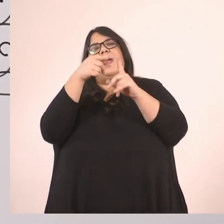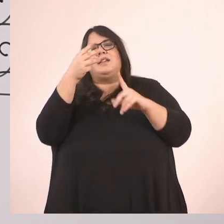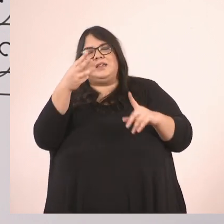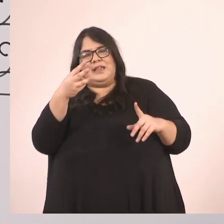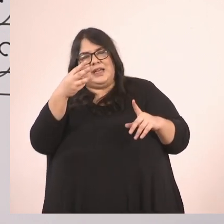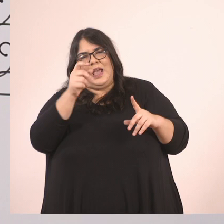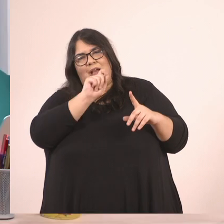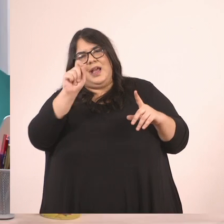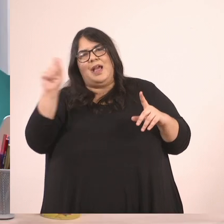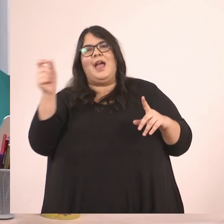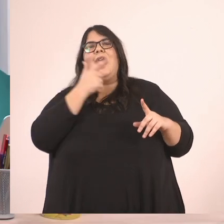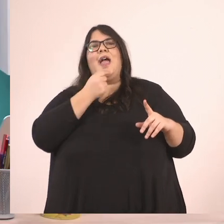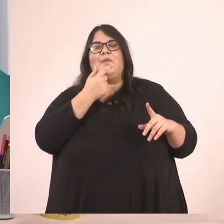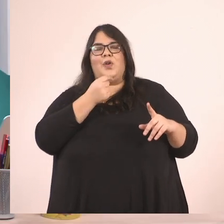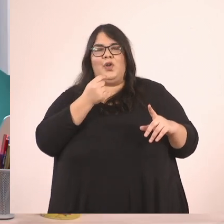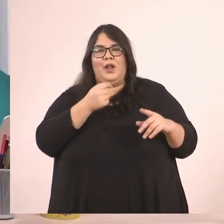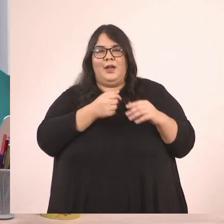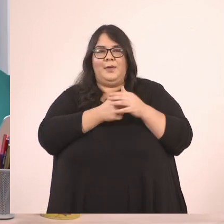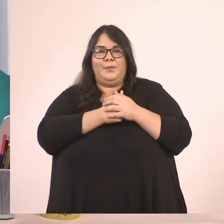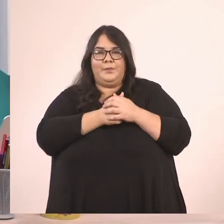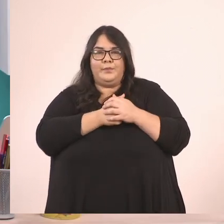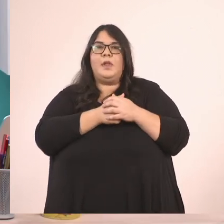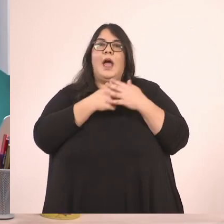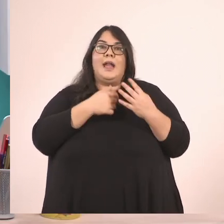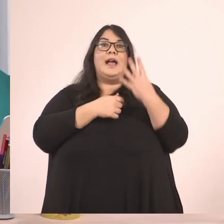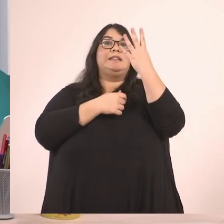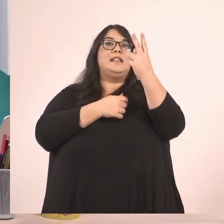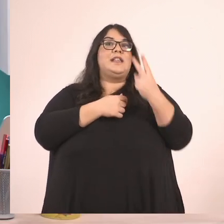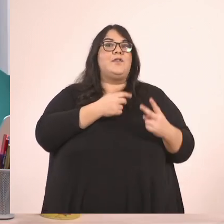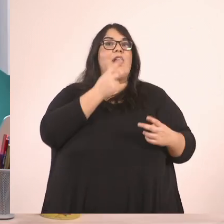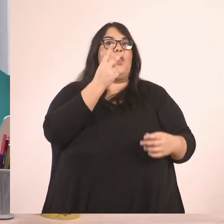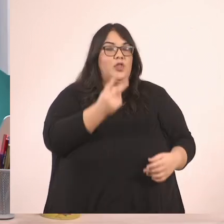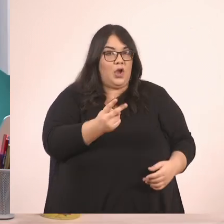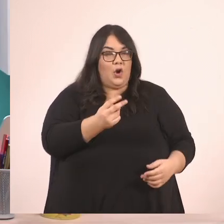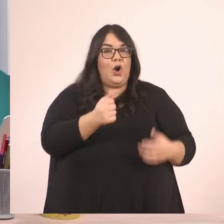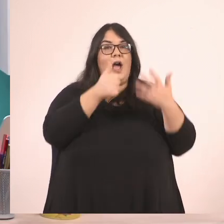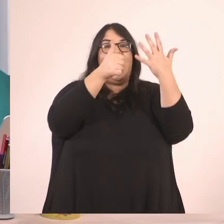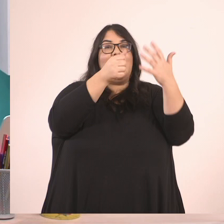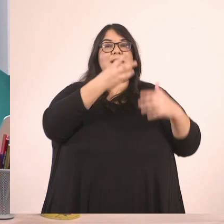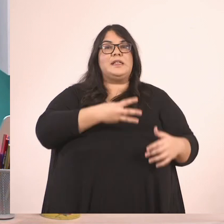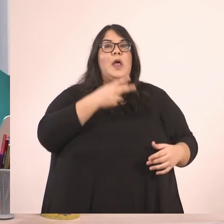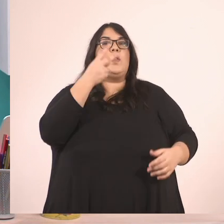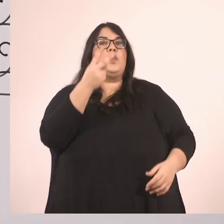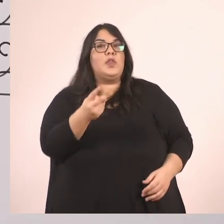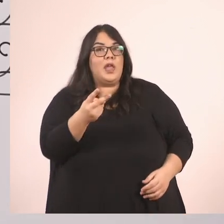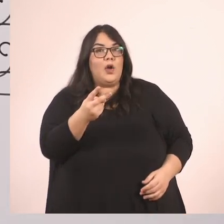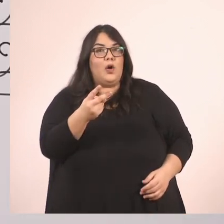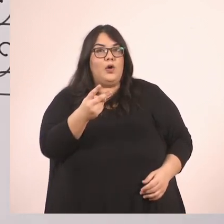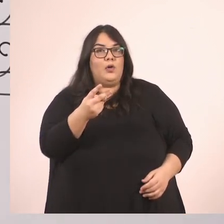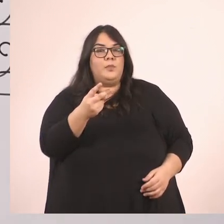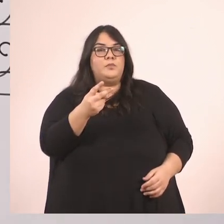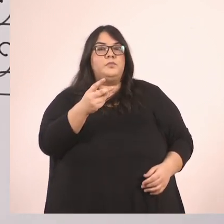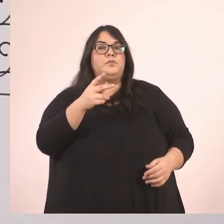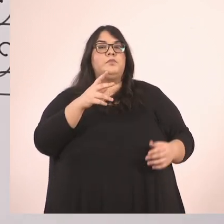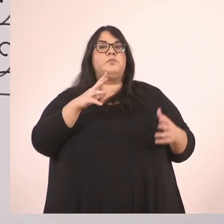Άρα λοιπόν 4 δεύτερα ίσον με 2, 6 τρίτα ίσον με 2 Για να δούμε λοιπόν Μέχρι